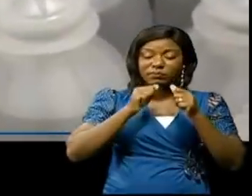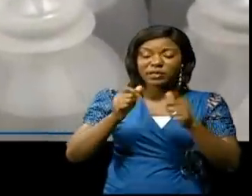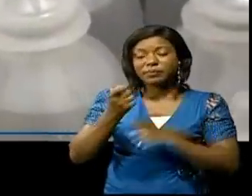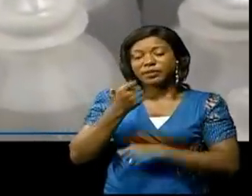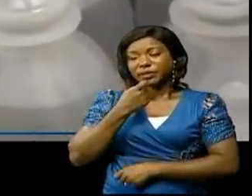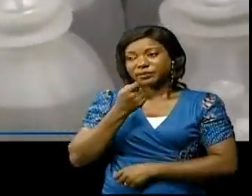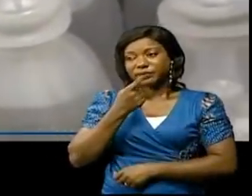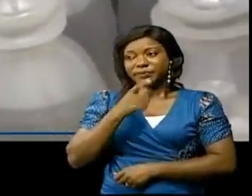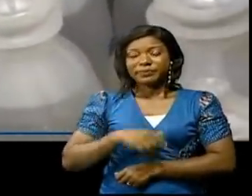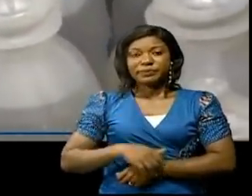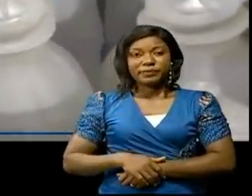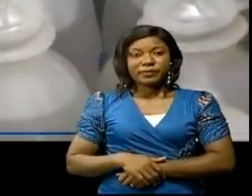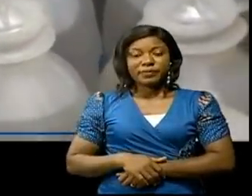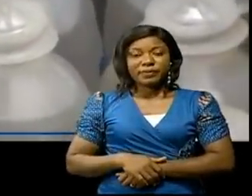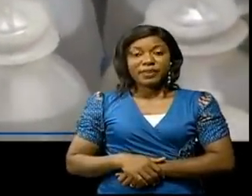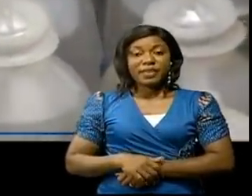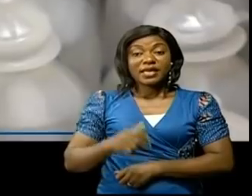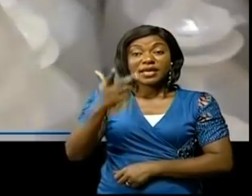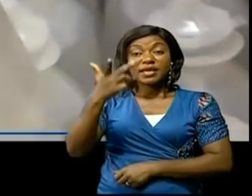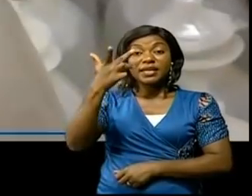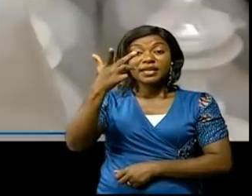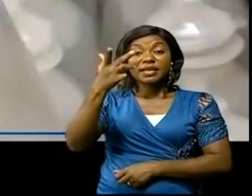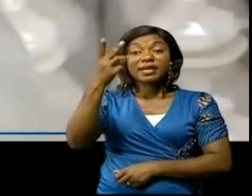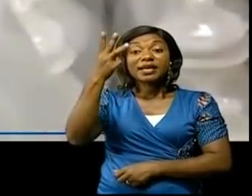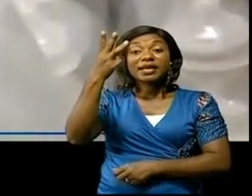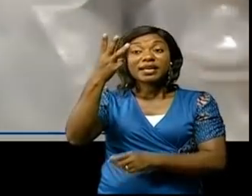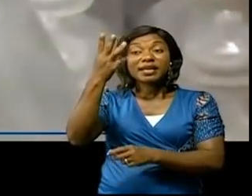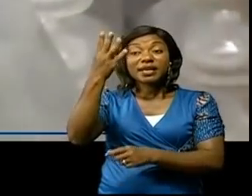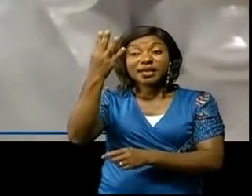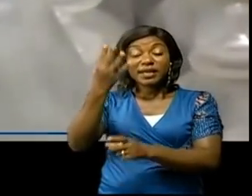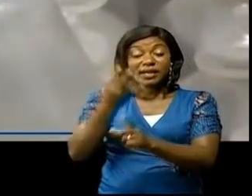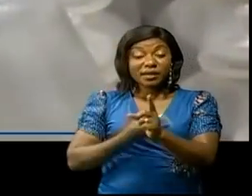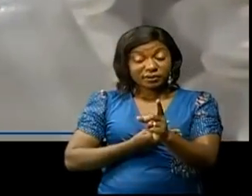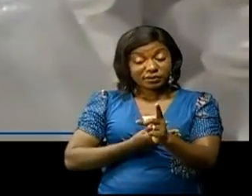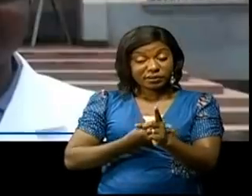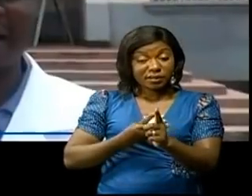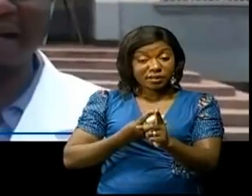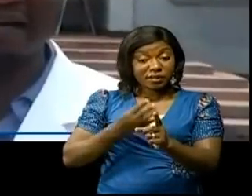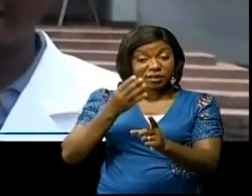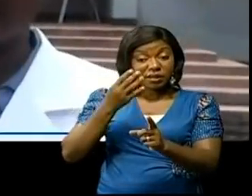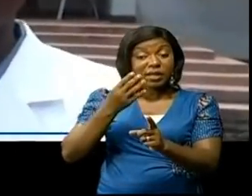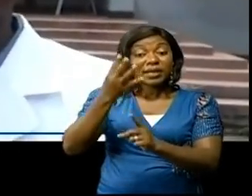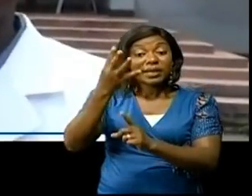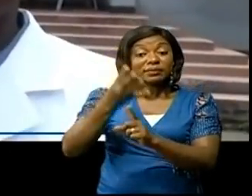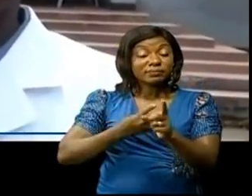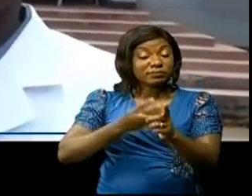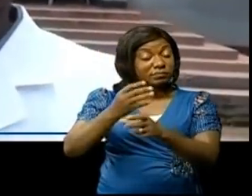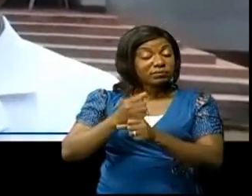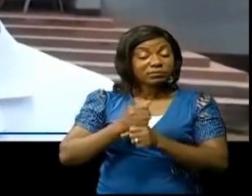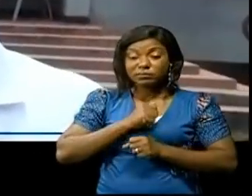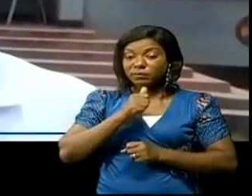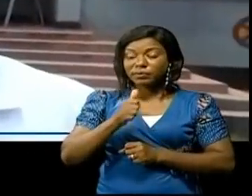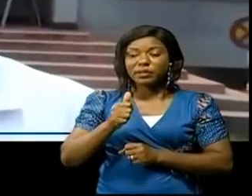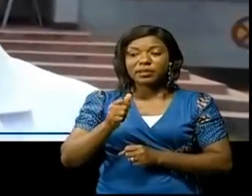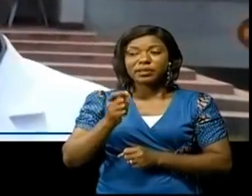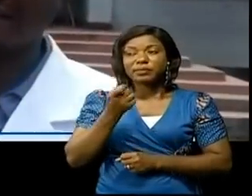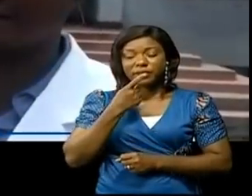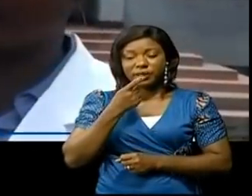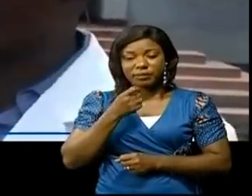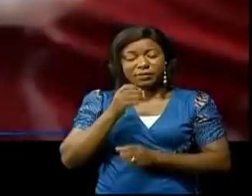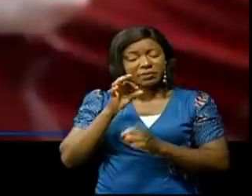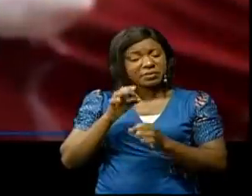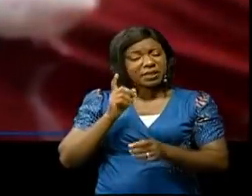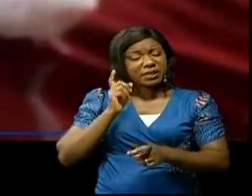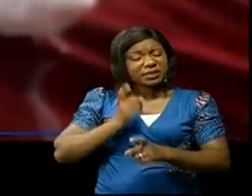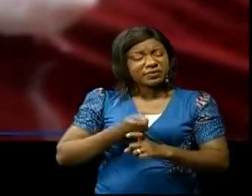reçoit pas les médicaments d'au moins 4 trimestres à ce jour. On n pas reçu ces médicaments-là. Alors on ne sait pas prendre en charge.